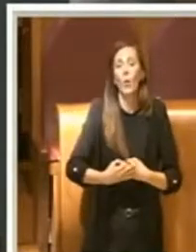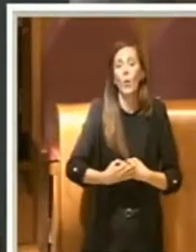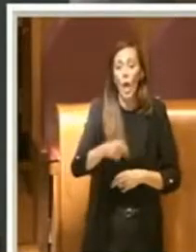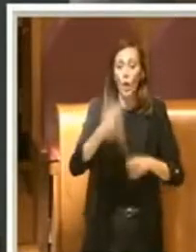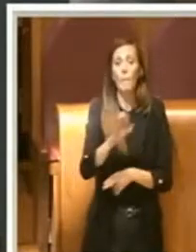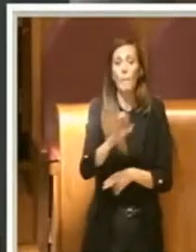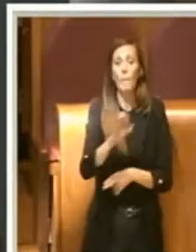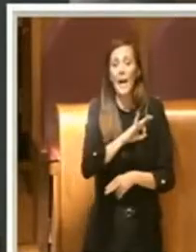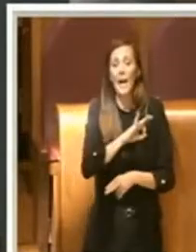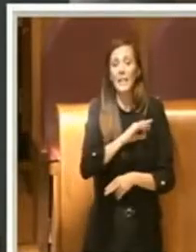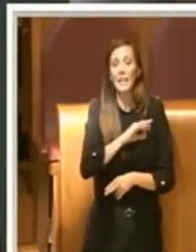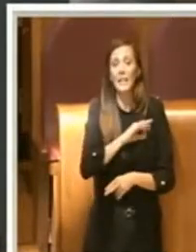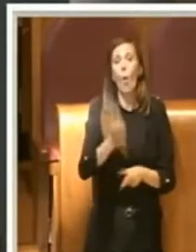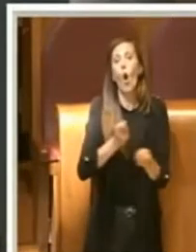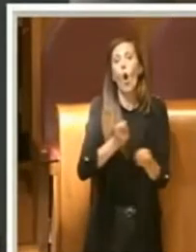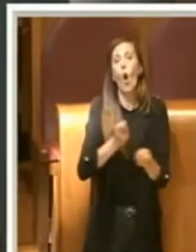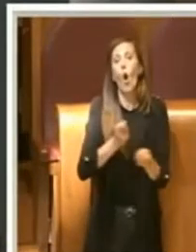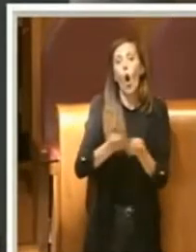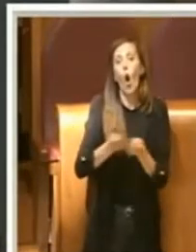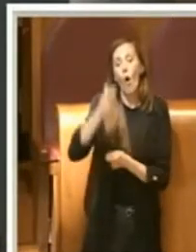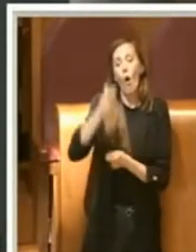speciali, nel vero senso della parola, oppure questa città.